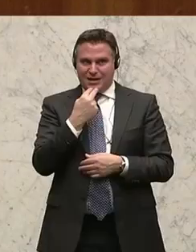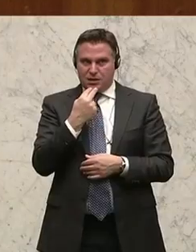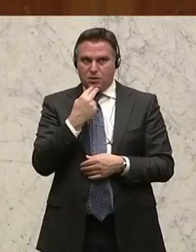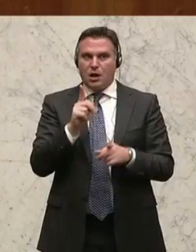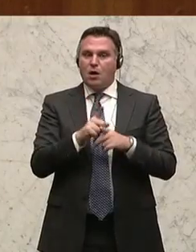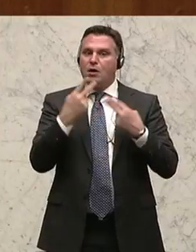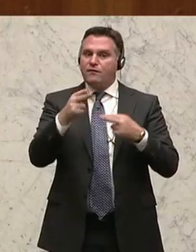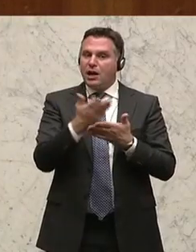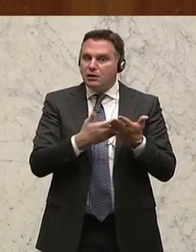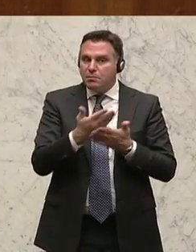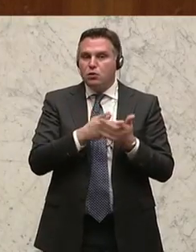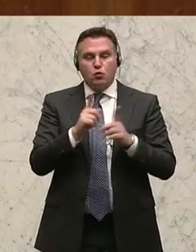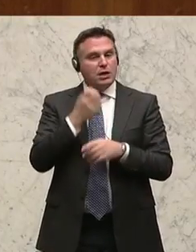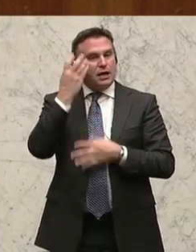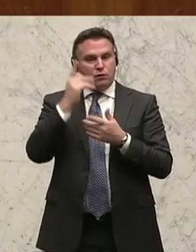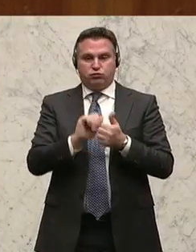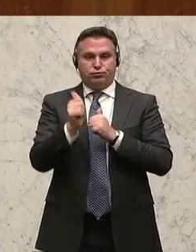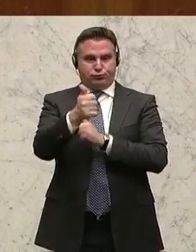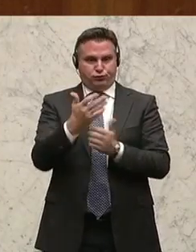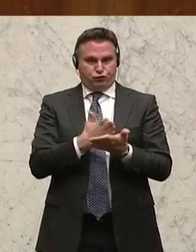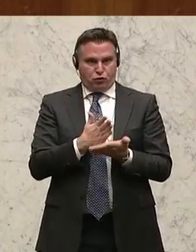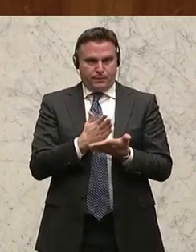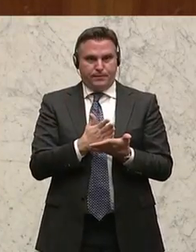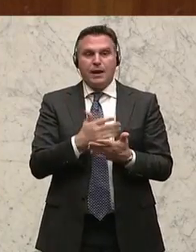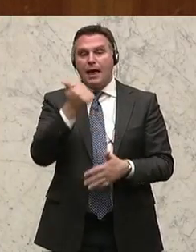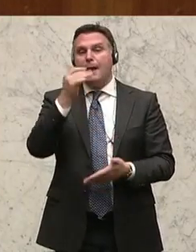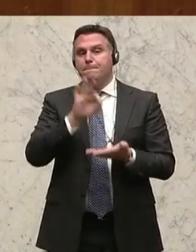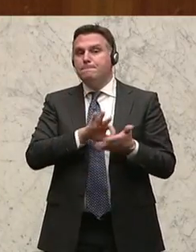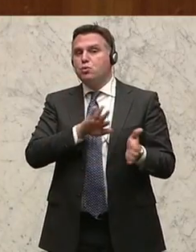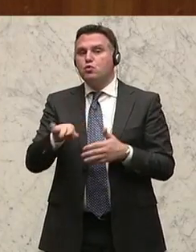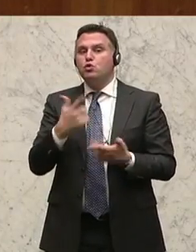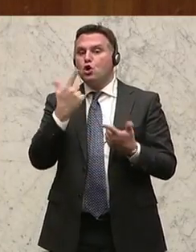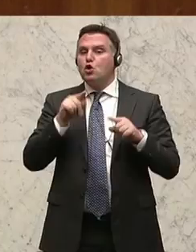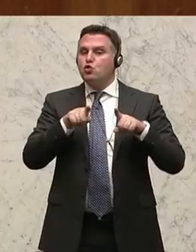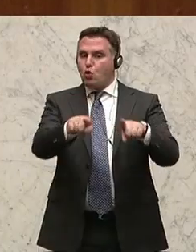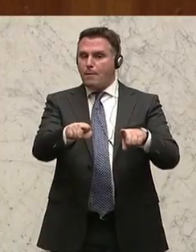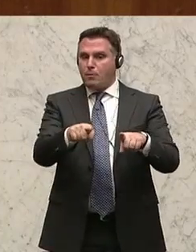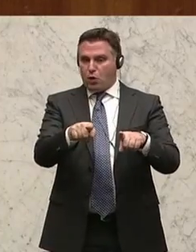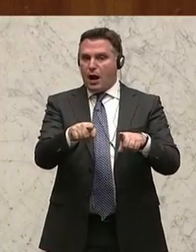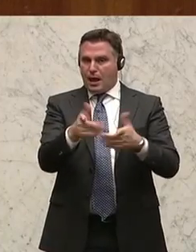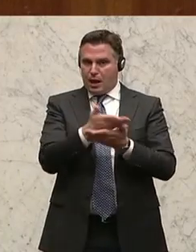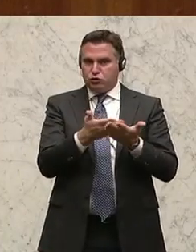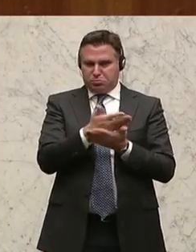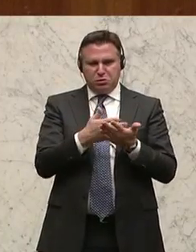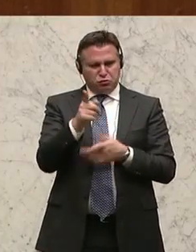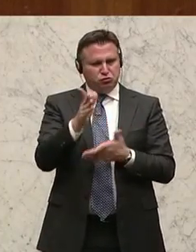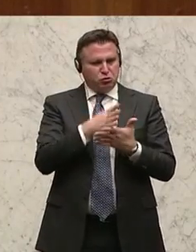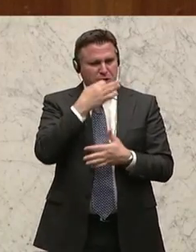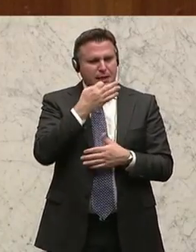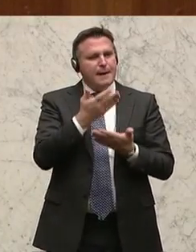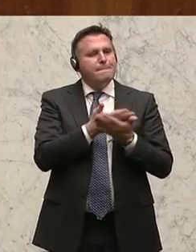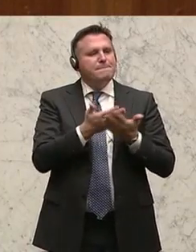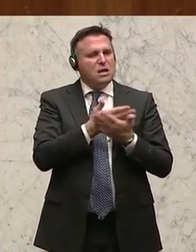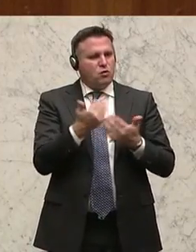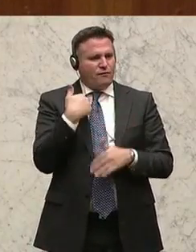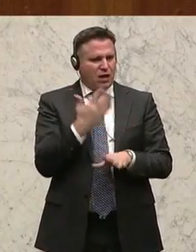Weiterqualifizierung und Innovation. Und jetzt nur einen Punkt, der ganz wichtig ist, duale Ausbildung. Sie haben es angeschnitten. Und es ist heute beim Bereich Bildung